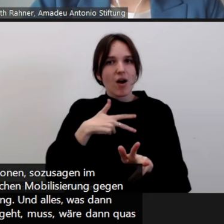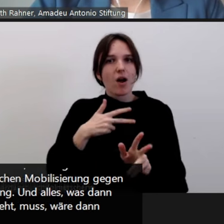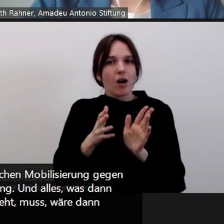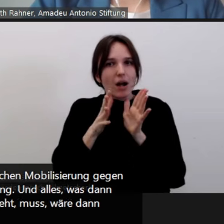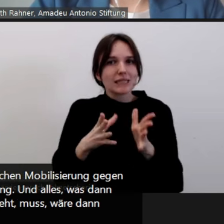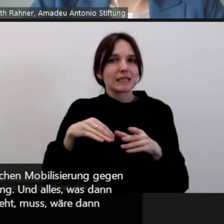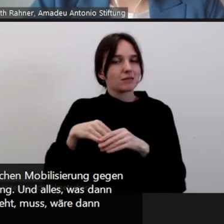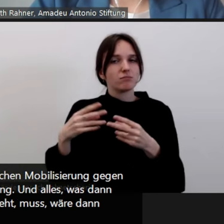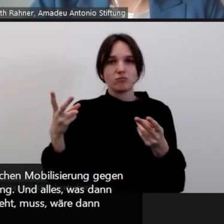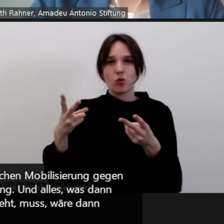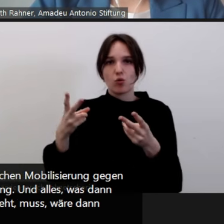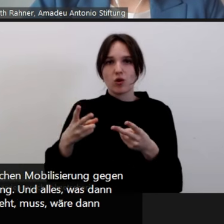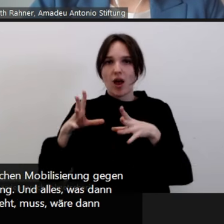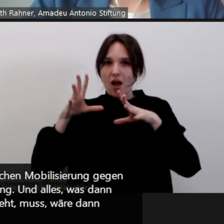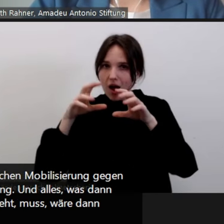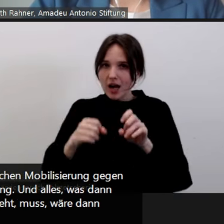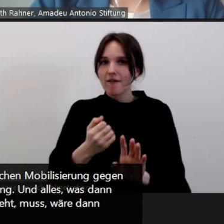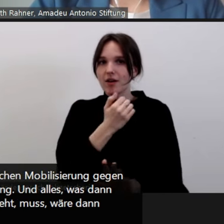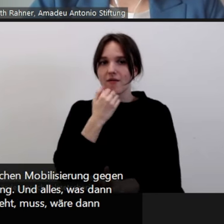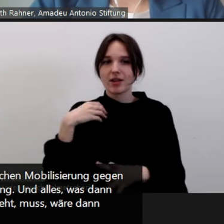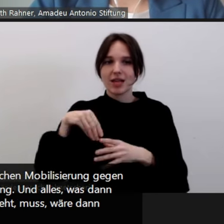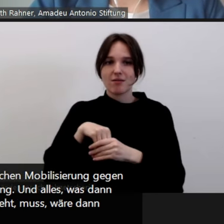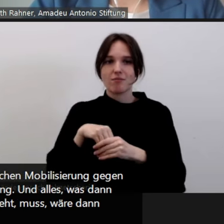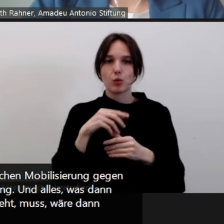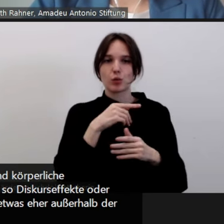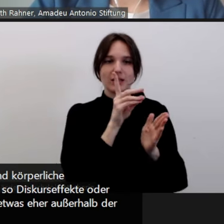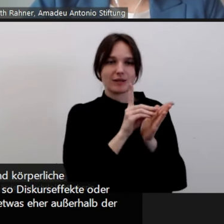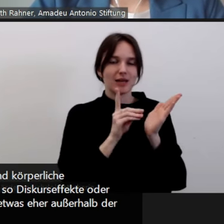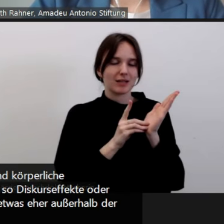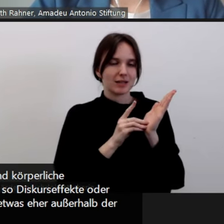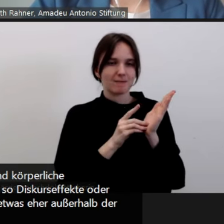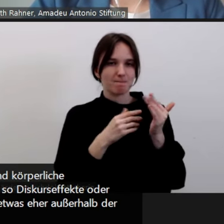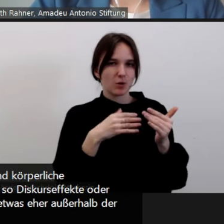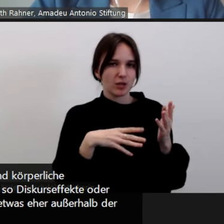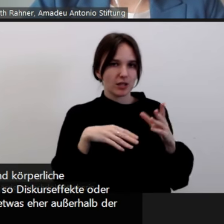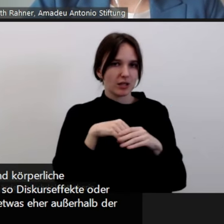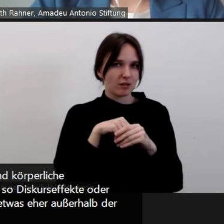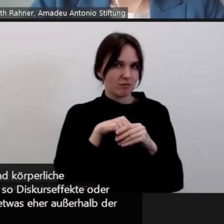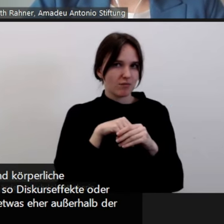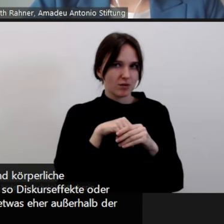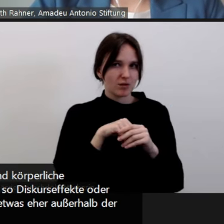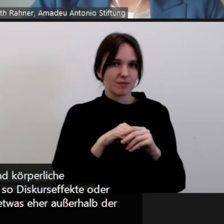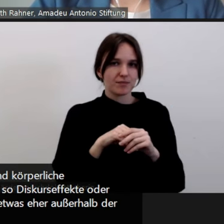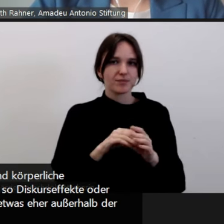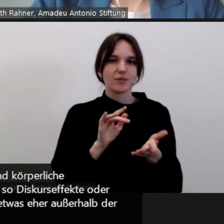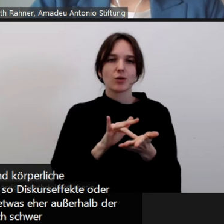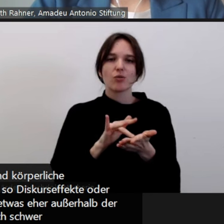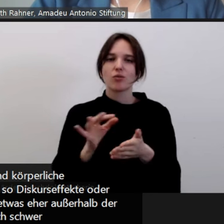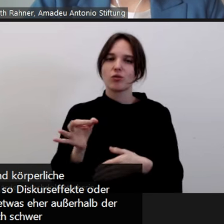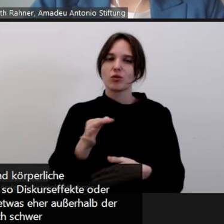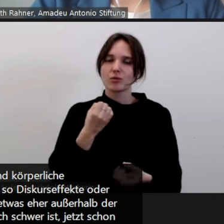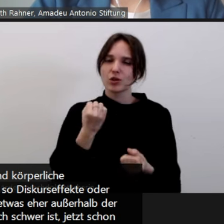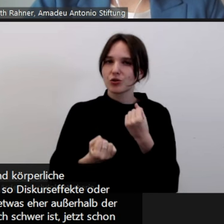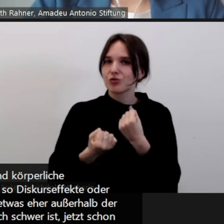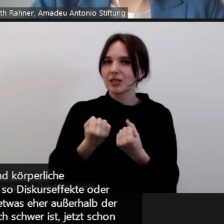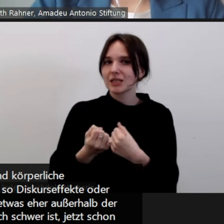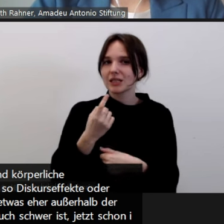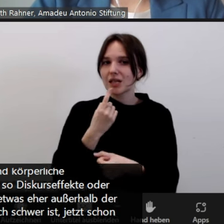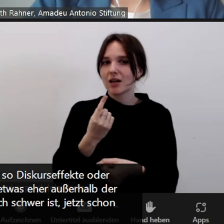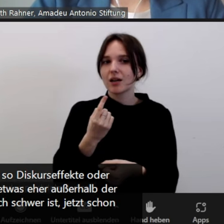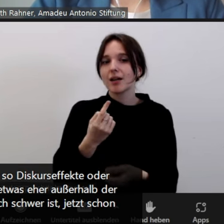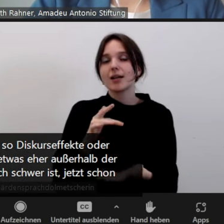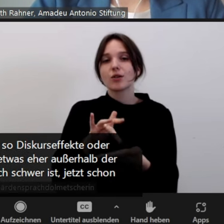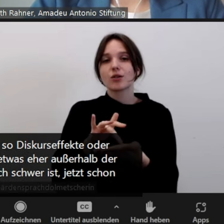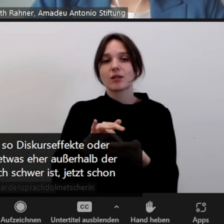etwas, was eher außerhalb der Daten zunächst liegen würde, weil es auch schwer ist, jetzt schon im Rahmen von